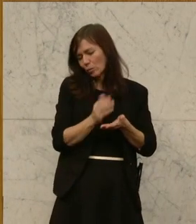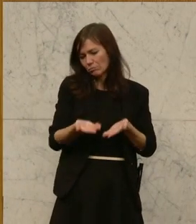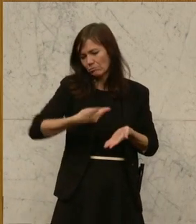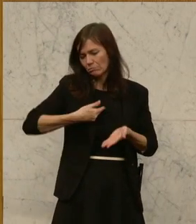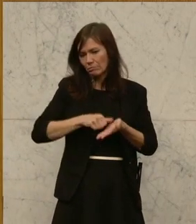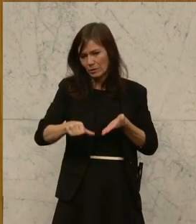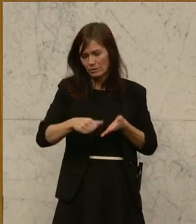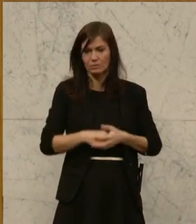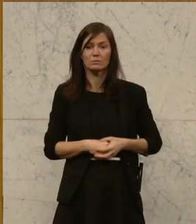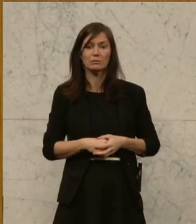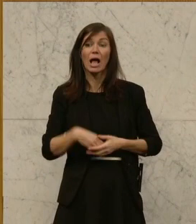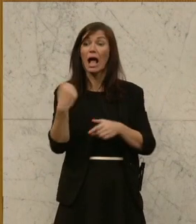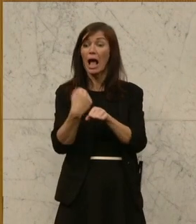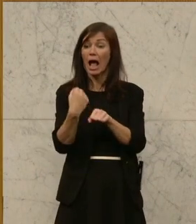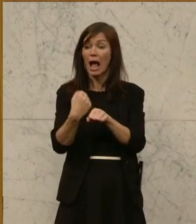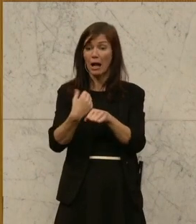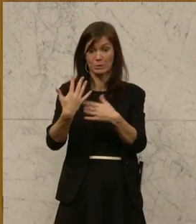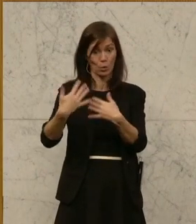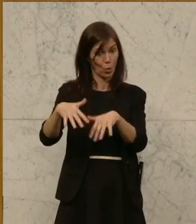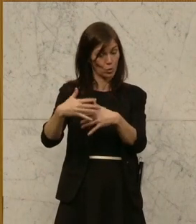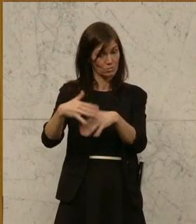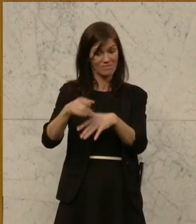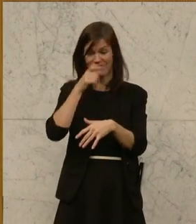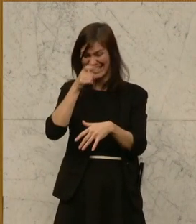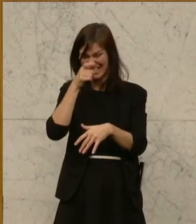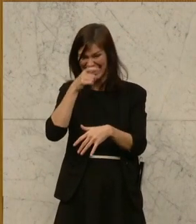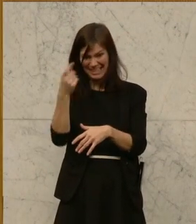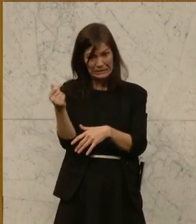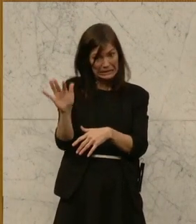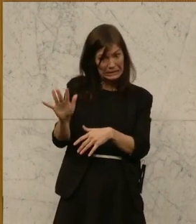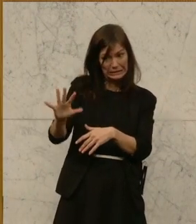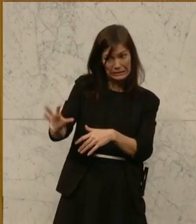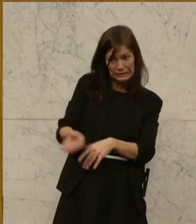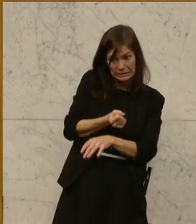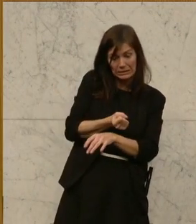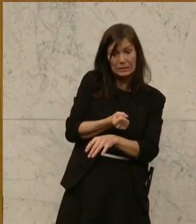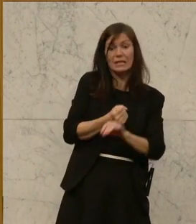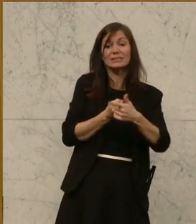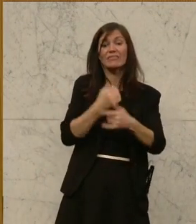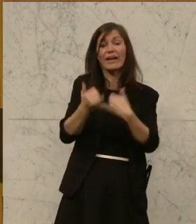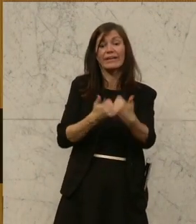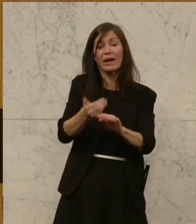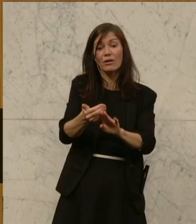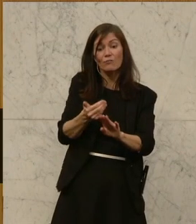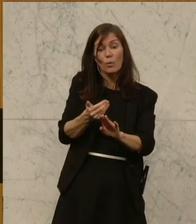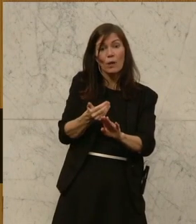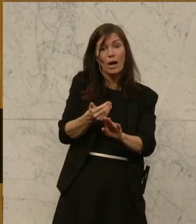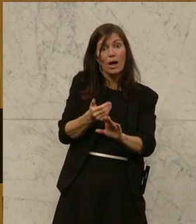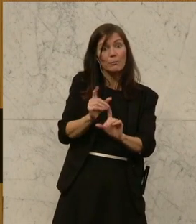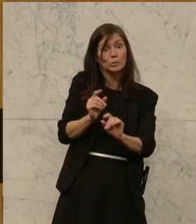der Arbeitslosenversicherten in die Hand, um mit diesem Modell Menschen zwei Jahre früher aus dem Arbeitsmarkt herauszukaufen.